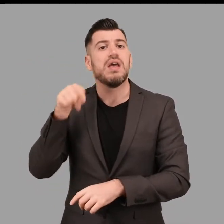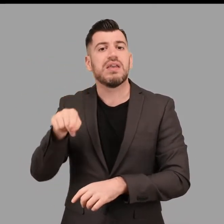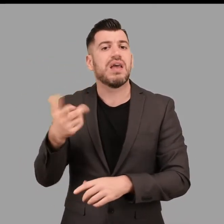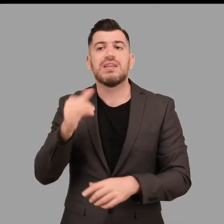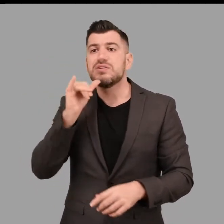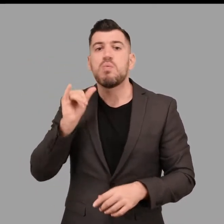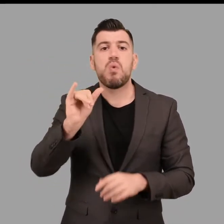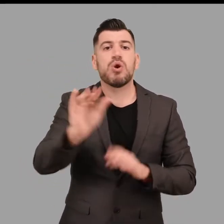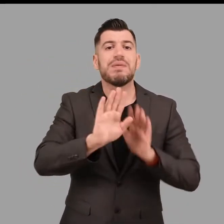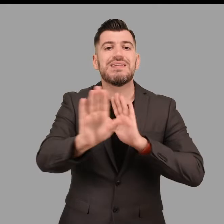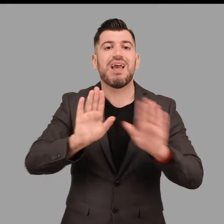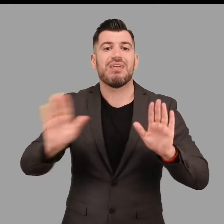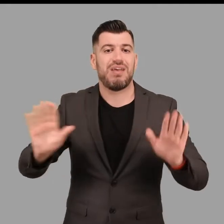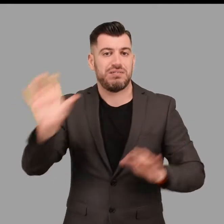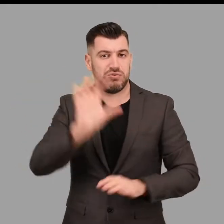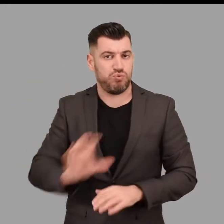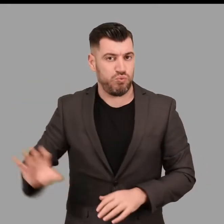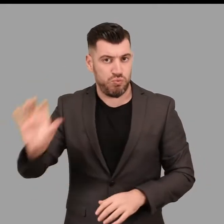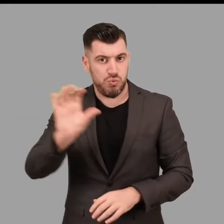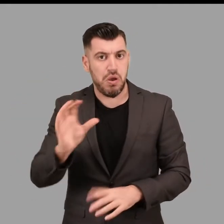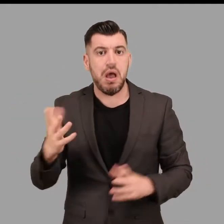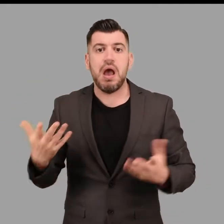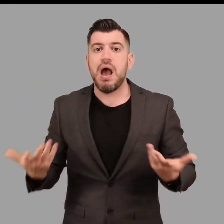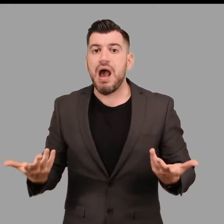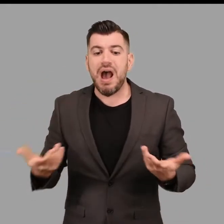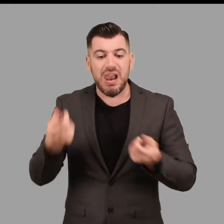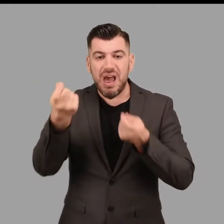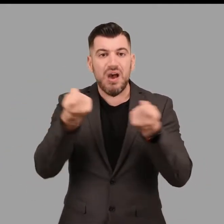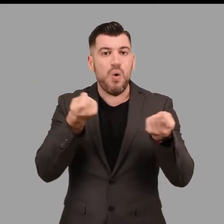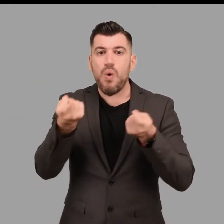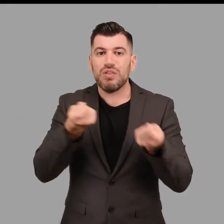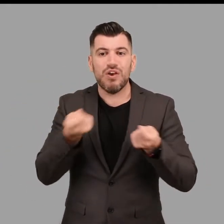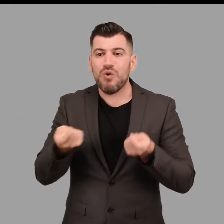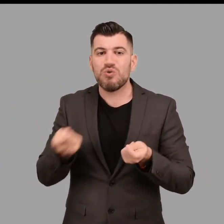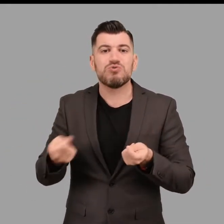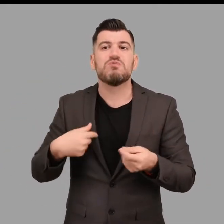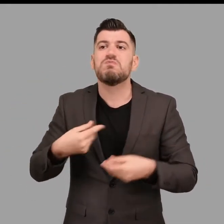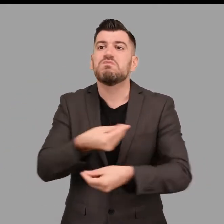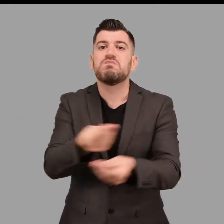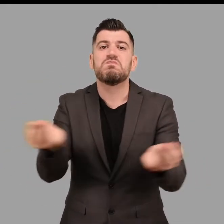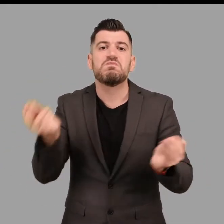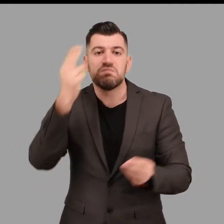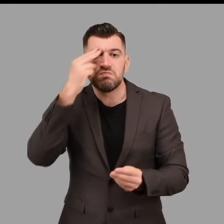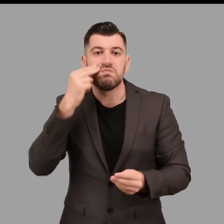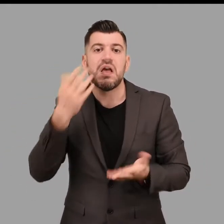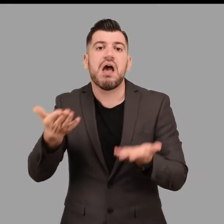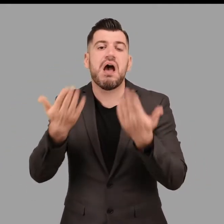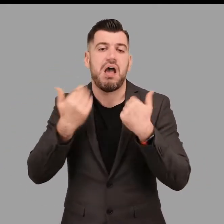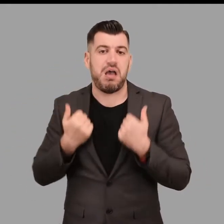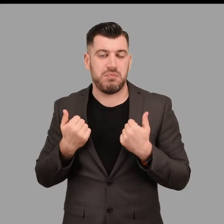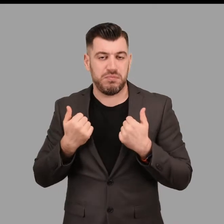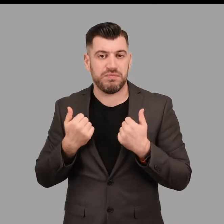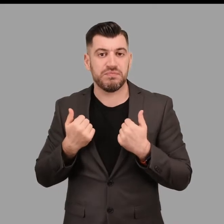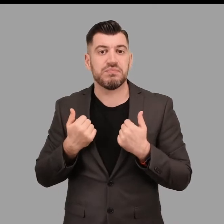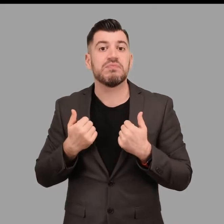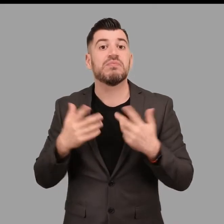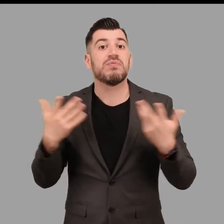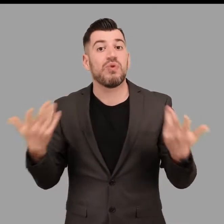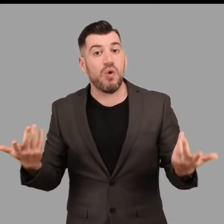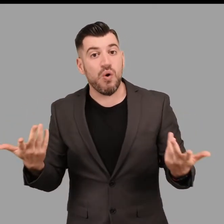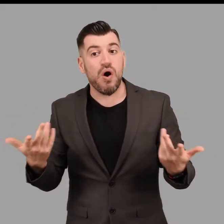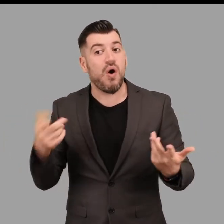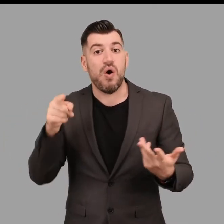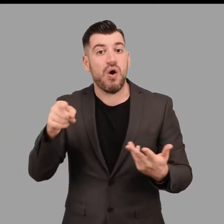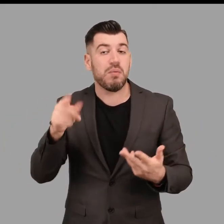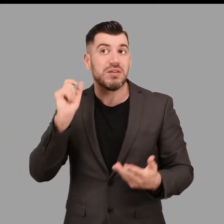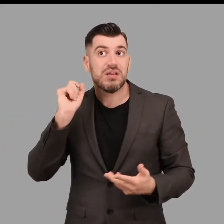μουσείου αντίστοιχα, οι οποίοι όμως έχουν ελάχιστα αξιοποιηθεί έως τώρα. Η αφορμή για την παρέμβασή μας δόθηκε με τον οργασμό